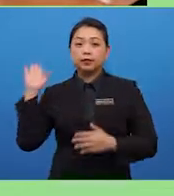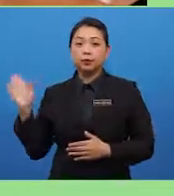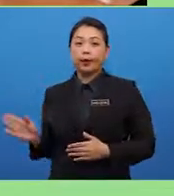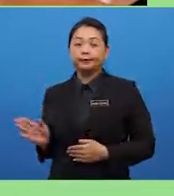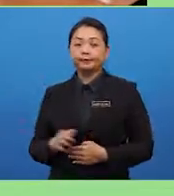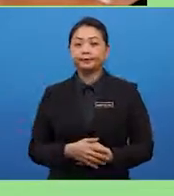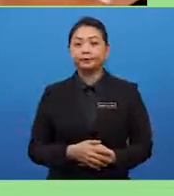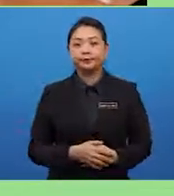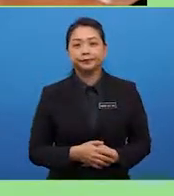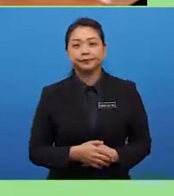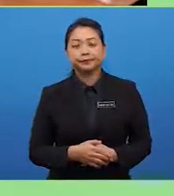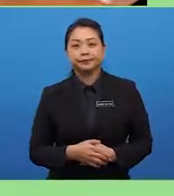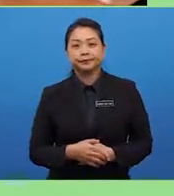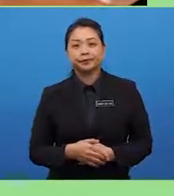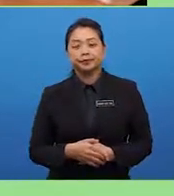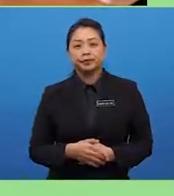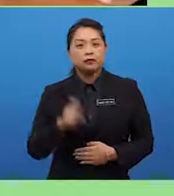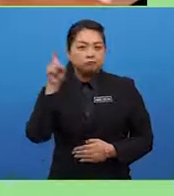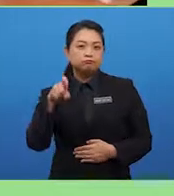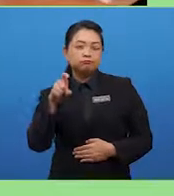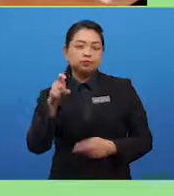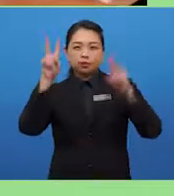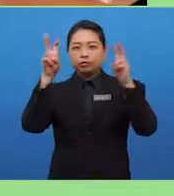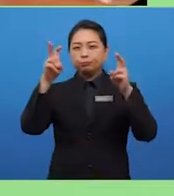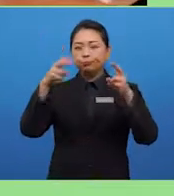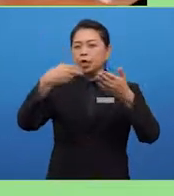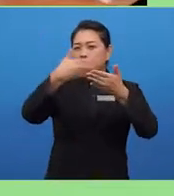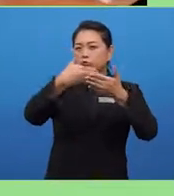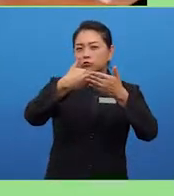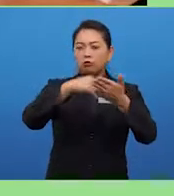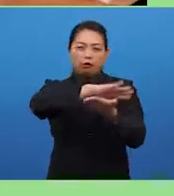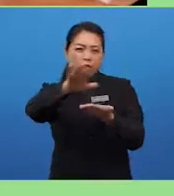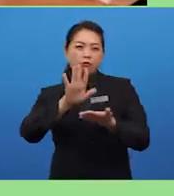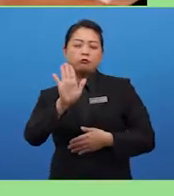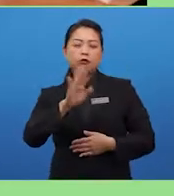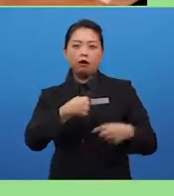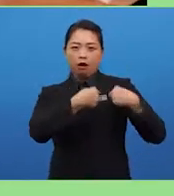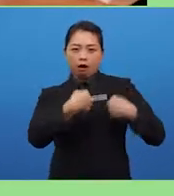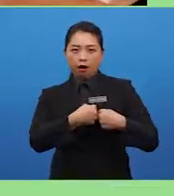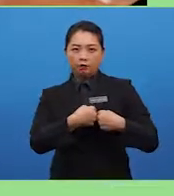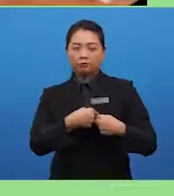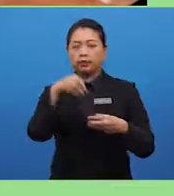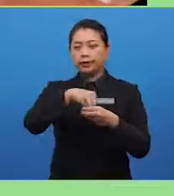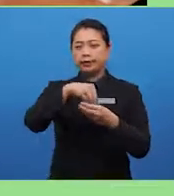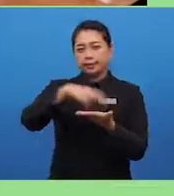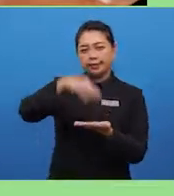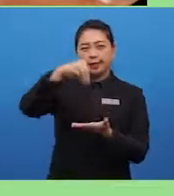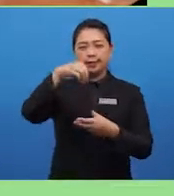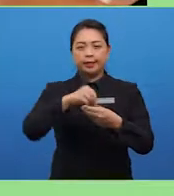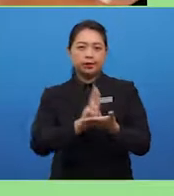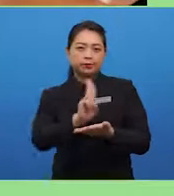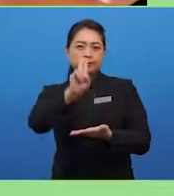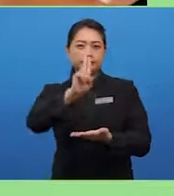This must be a topic close to all your hearts as studying in the university